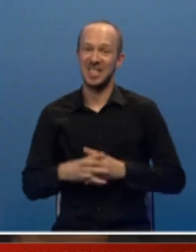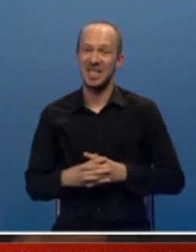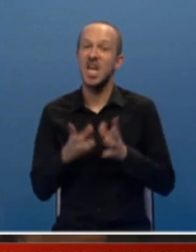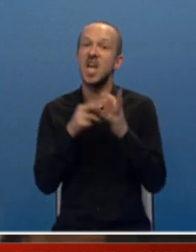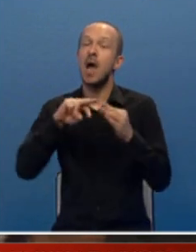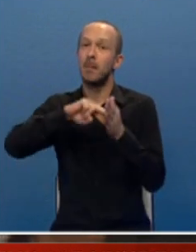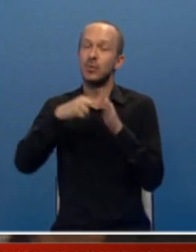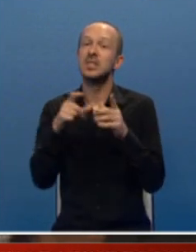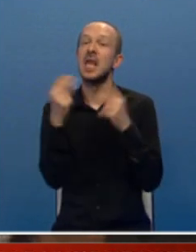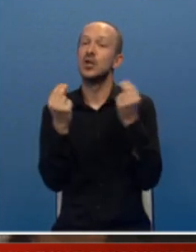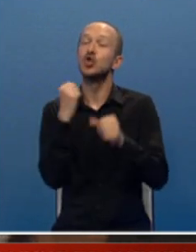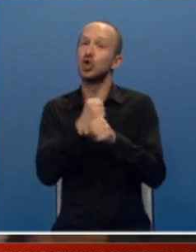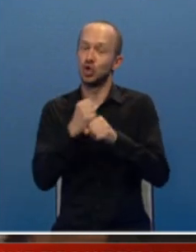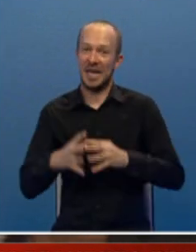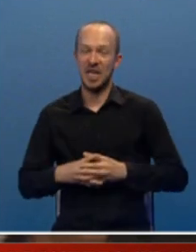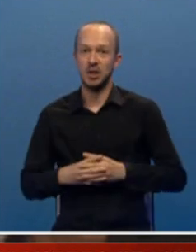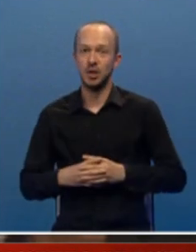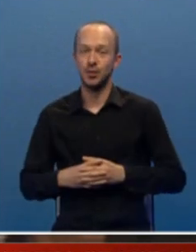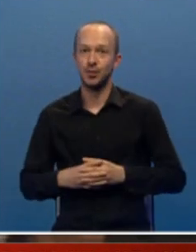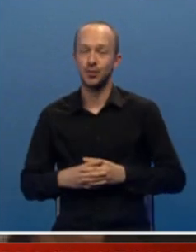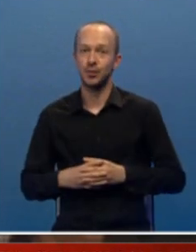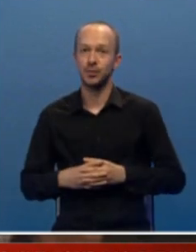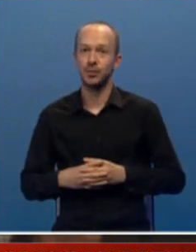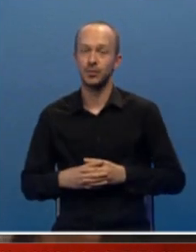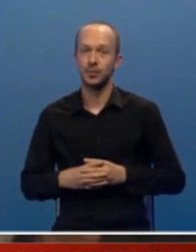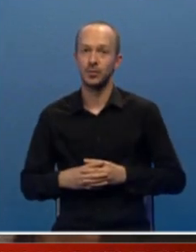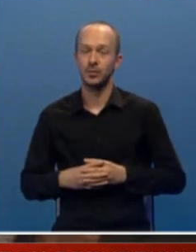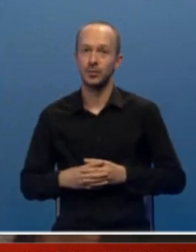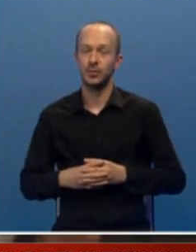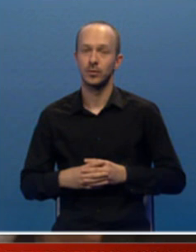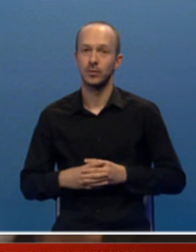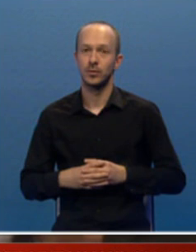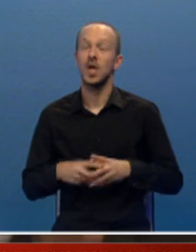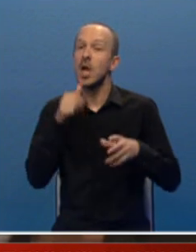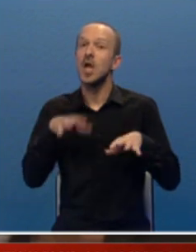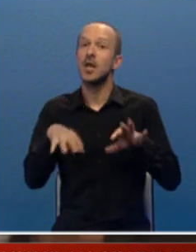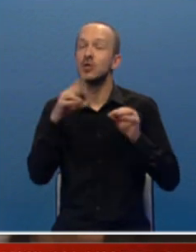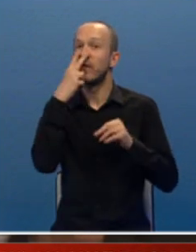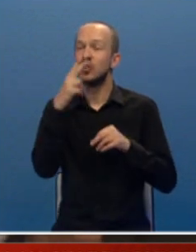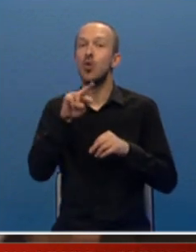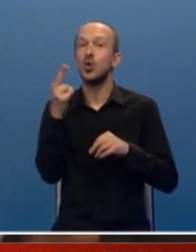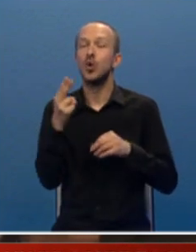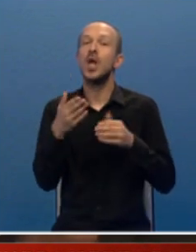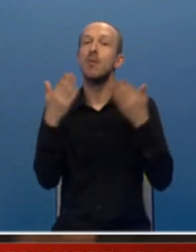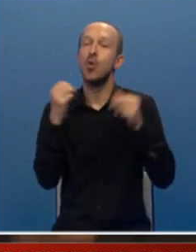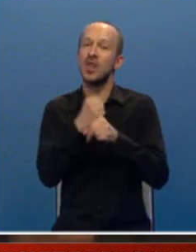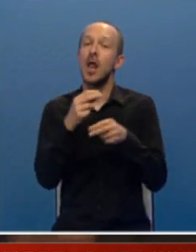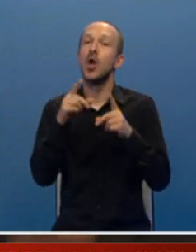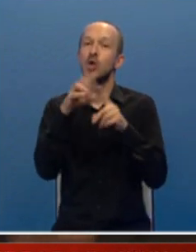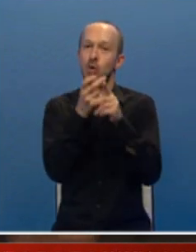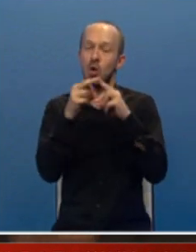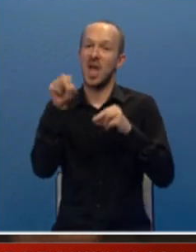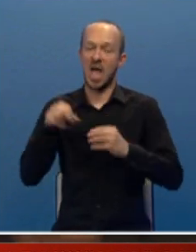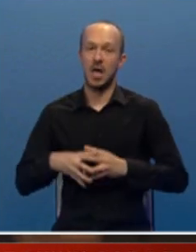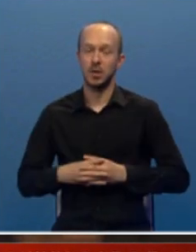na tom planu se nešto čini i naćemo i vidjet ćemo neke druge modalitete od toga da